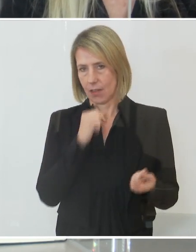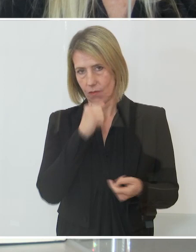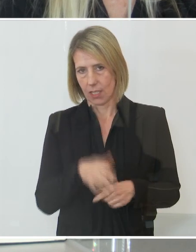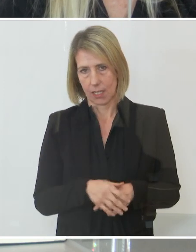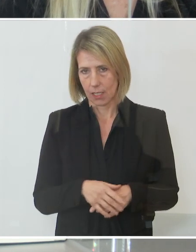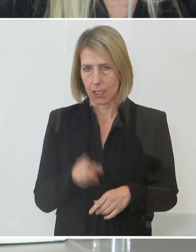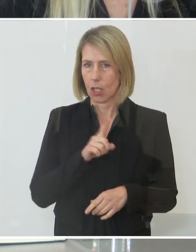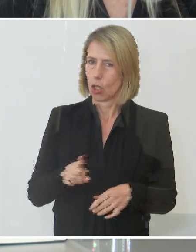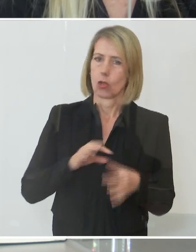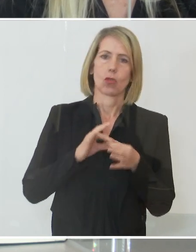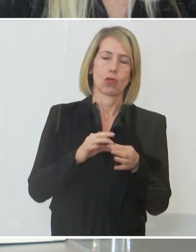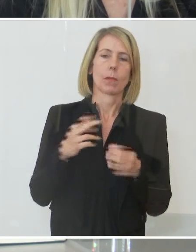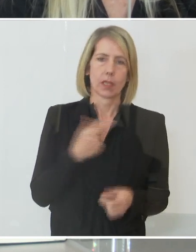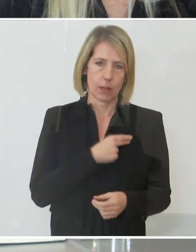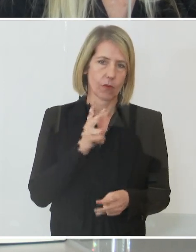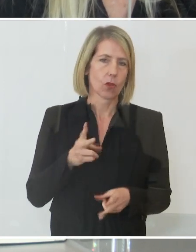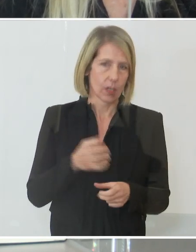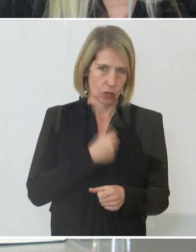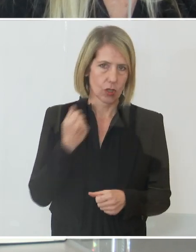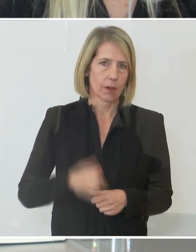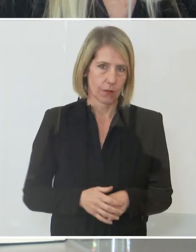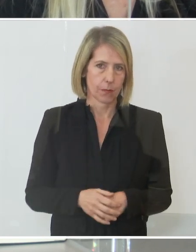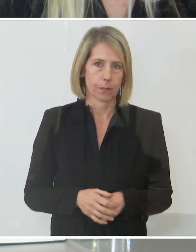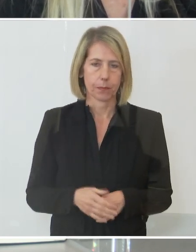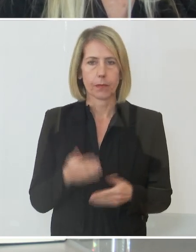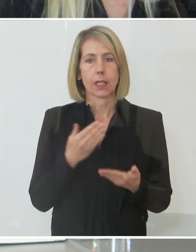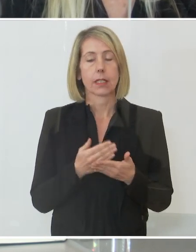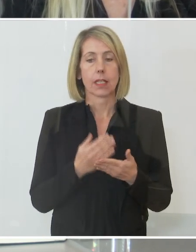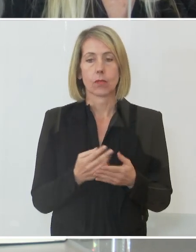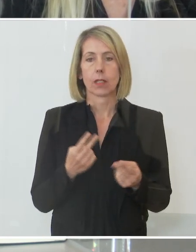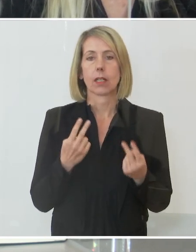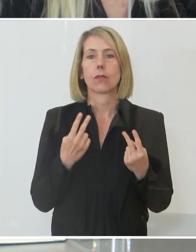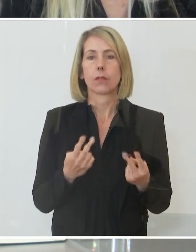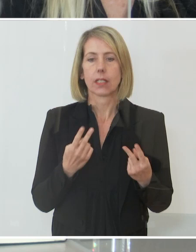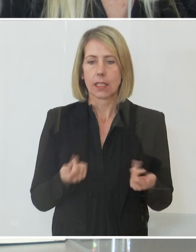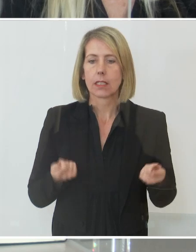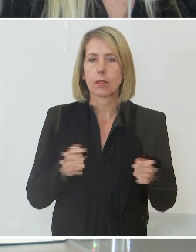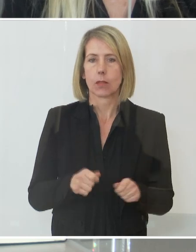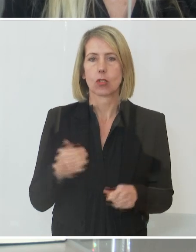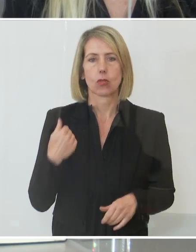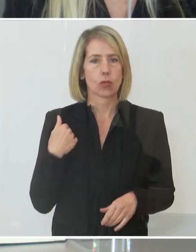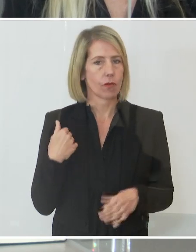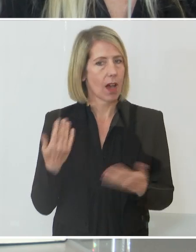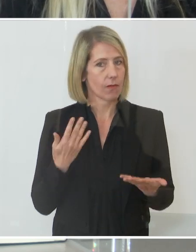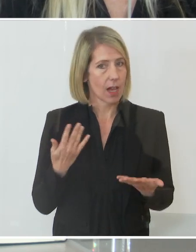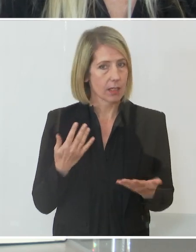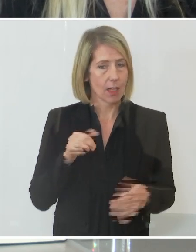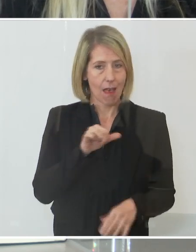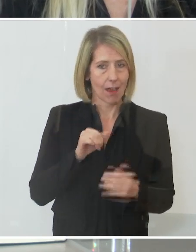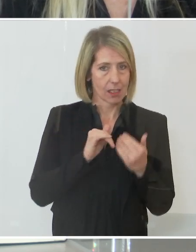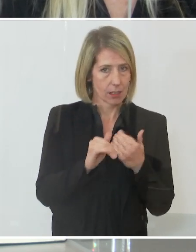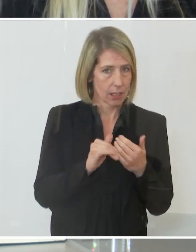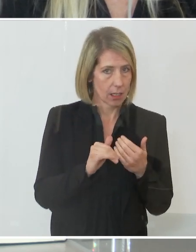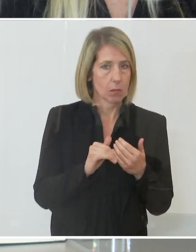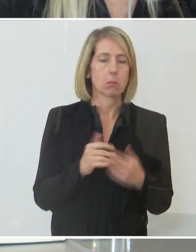Impfung machen. Deshalb war der entscheidende Beschluss am Aachensee, dass die Impfpflicht eingeführt wird.